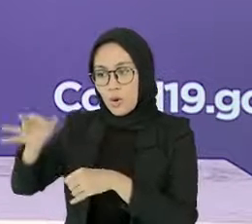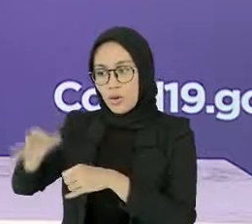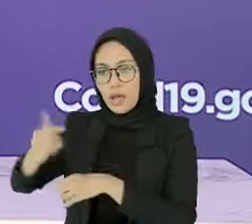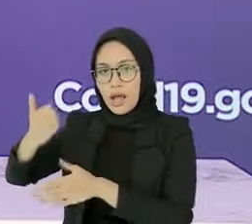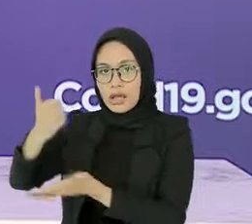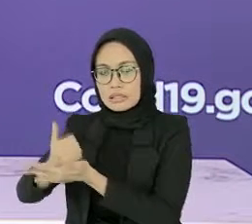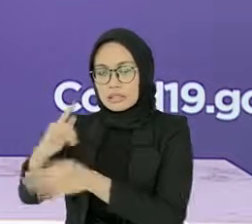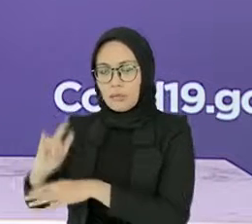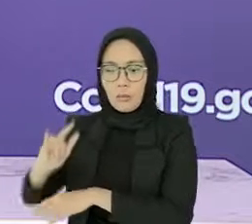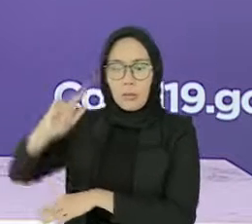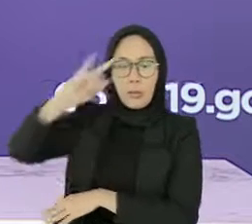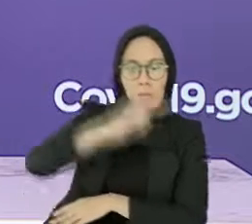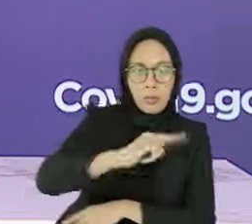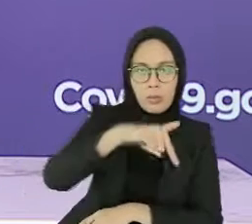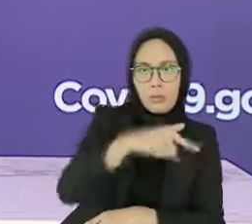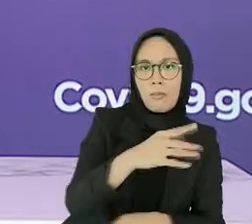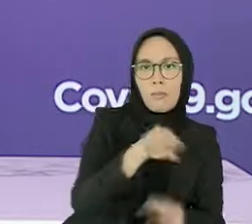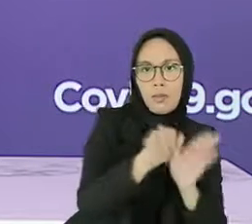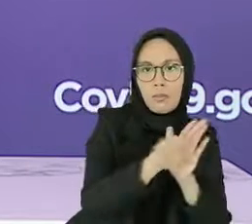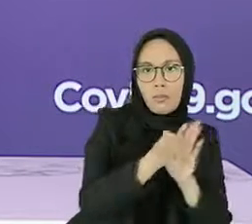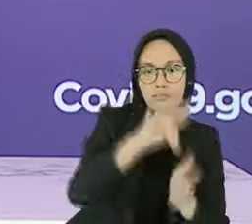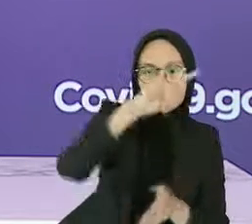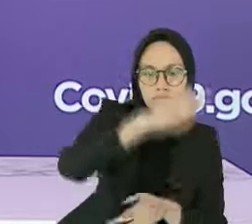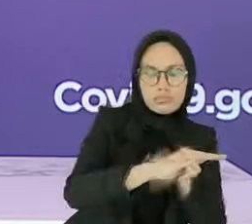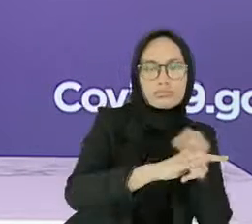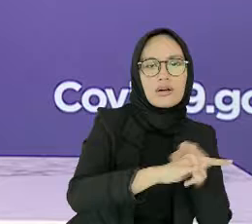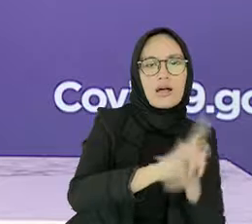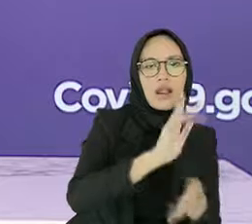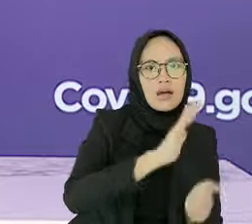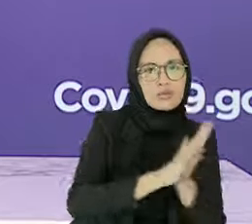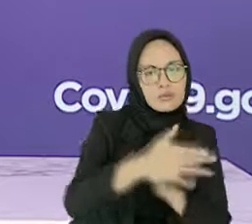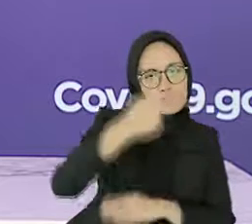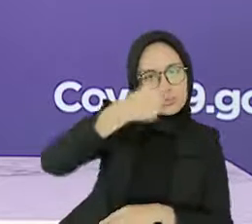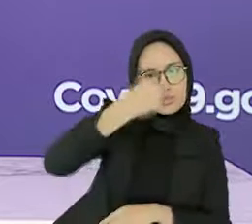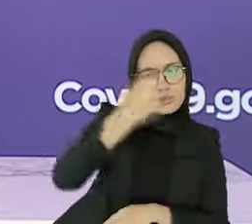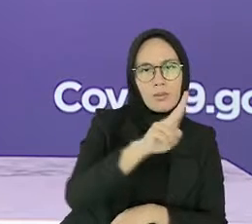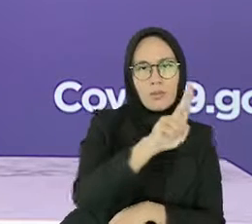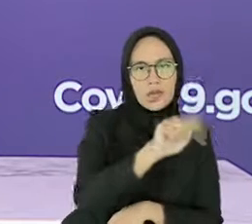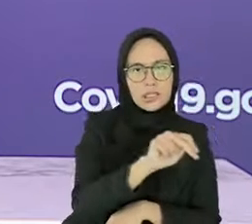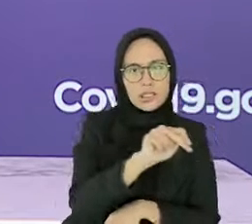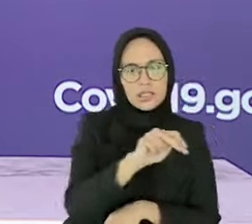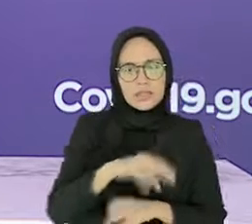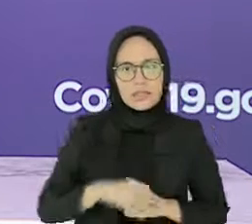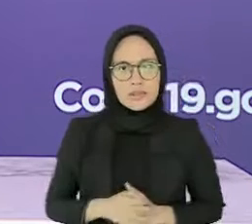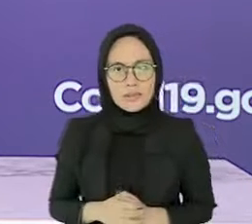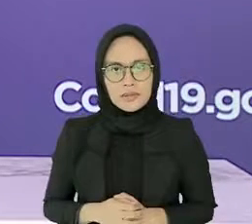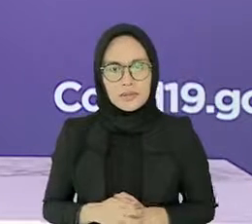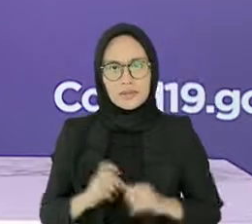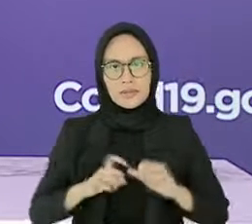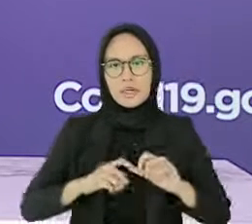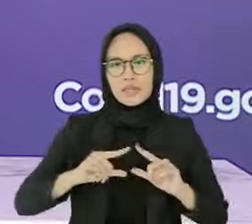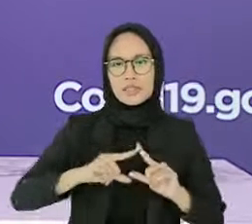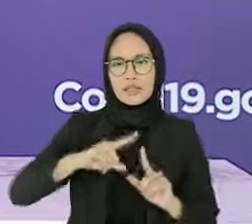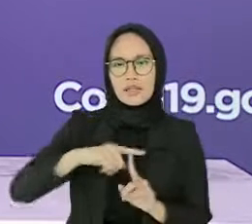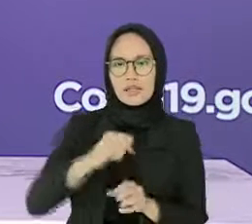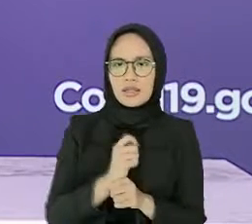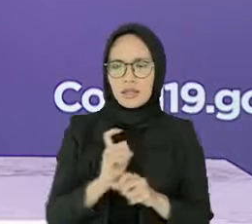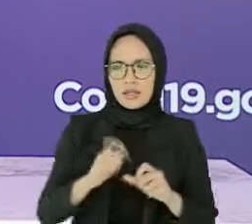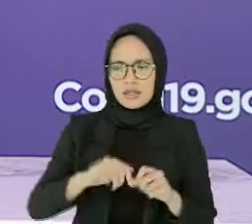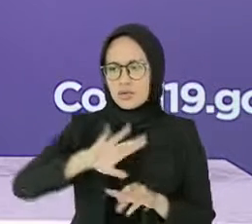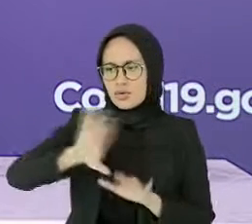yang diikuti karantina lima hari di fasilitas yang telah disediakan. Satgas atau pemerintah daerah setempat.